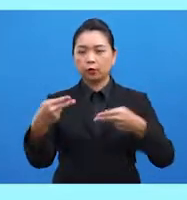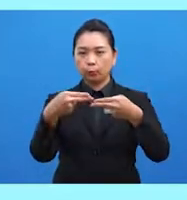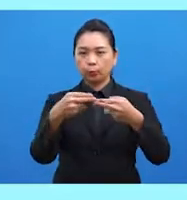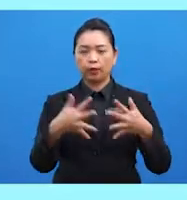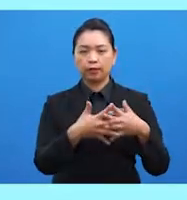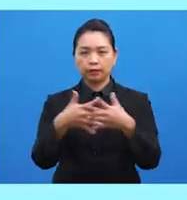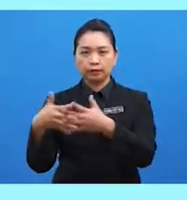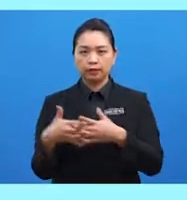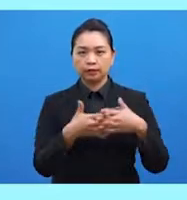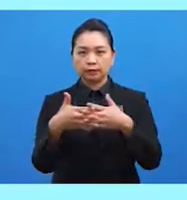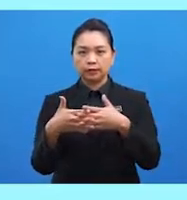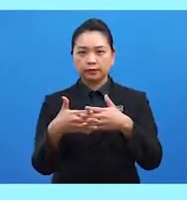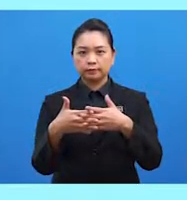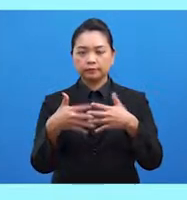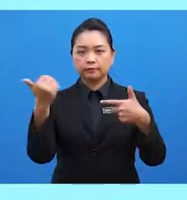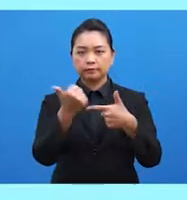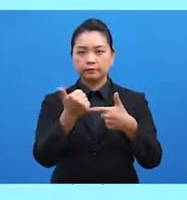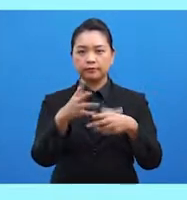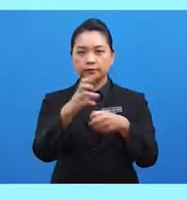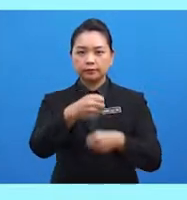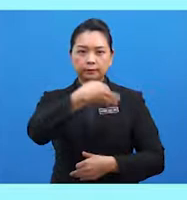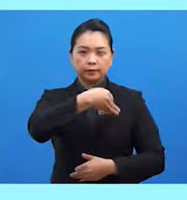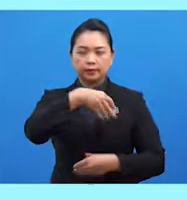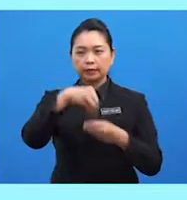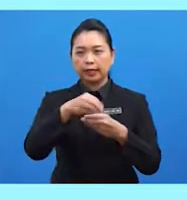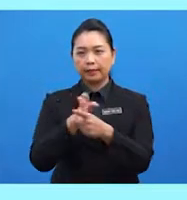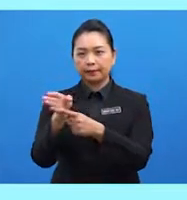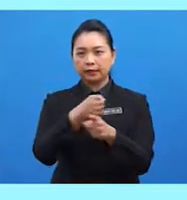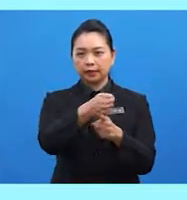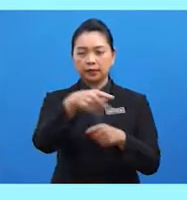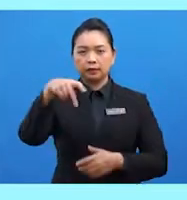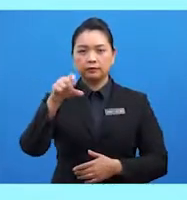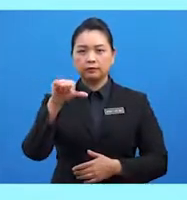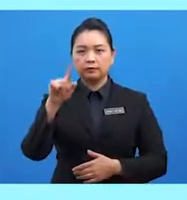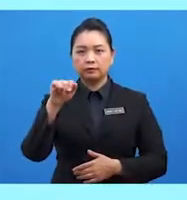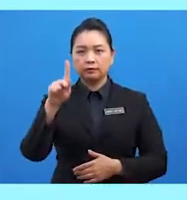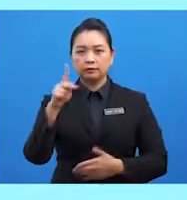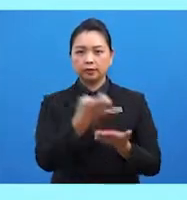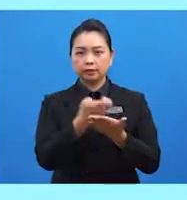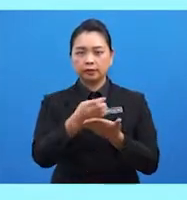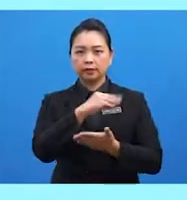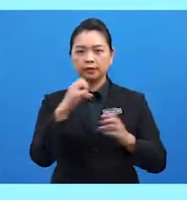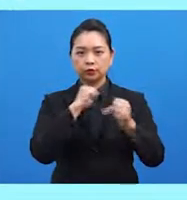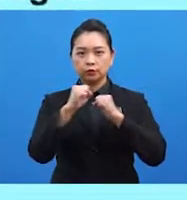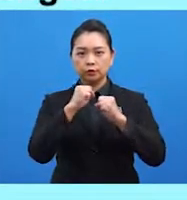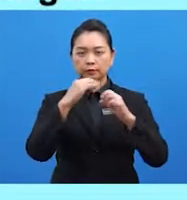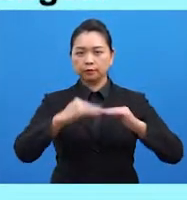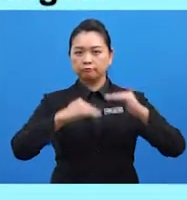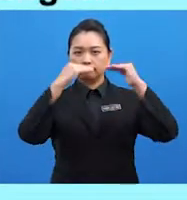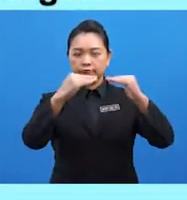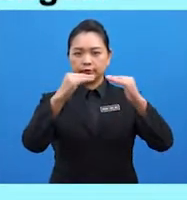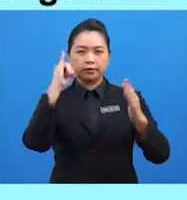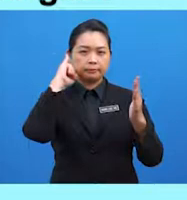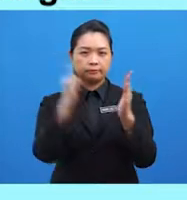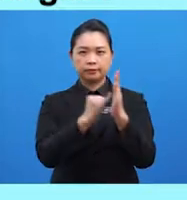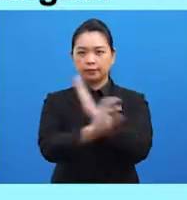antarabangsa. Mendapat manfaat dalam bidang politik, ekonomi dan sosial, meningkatkan imej negara